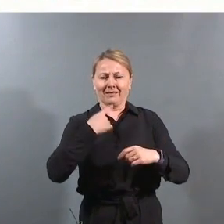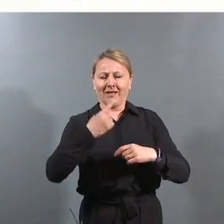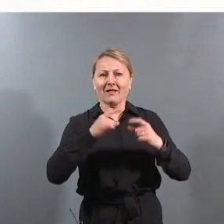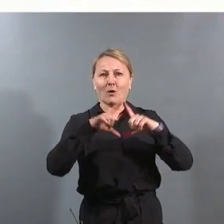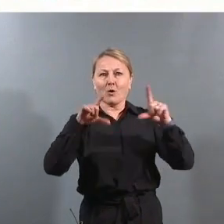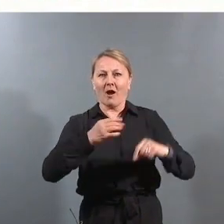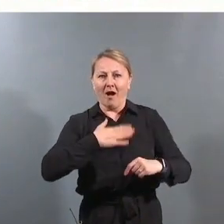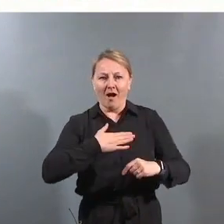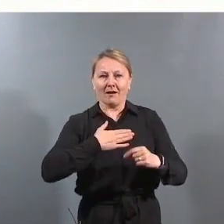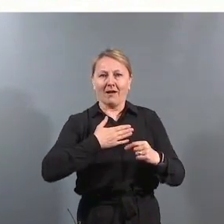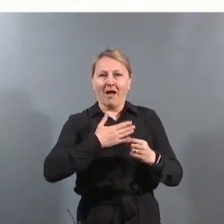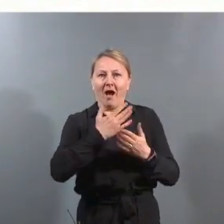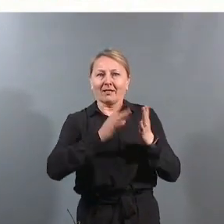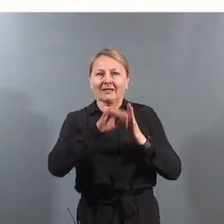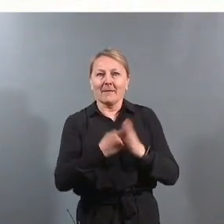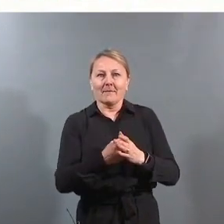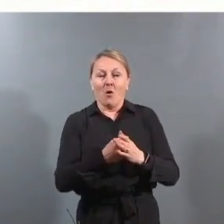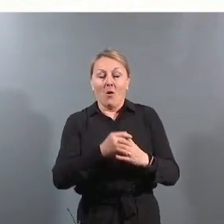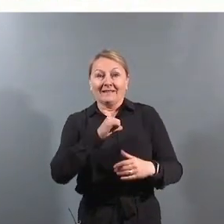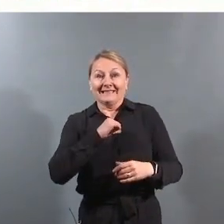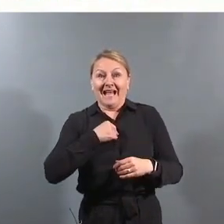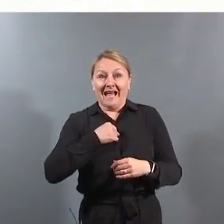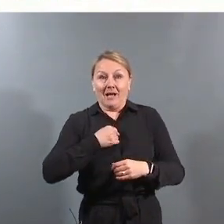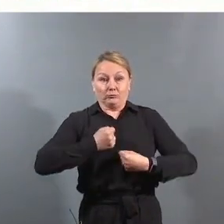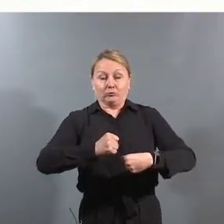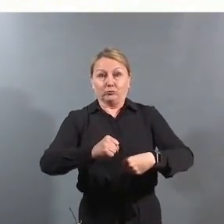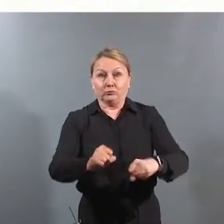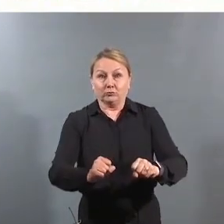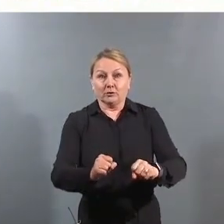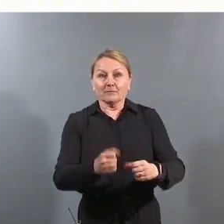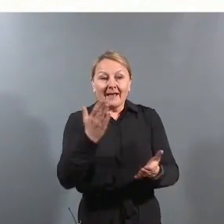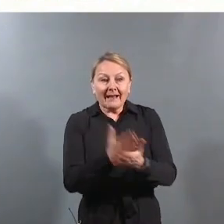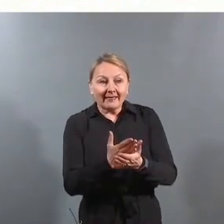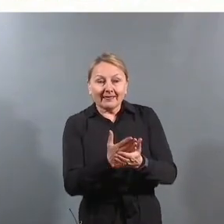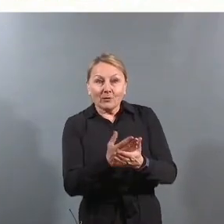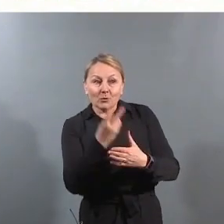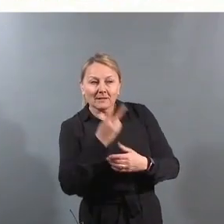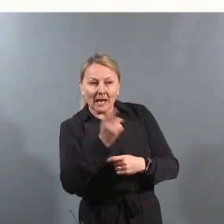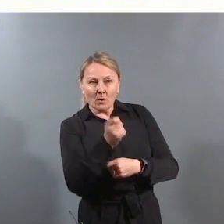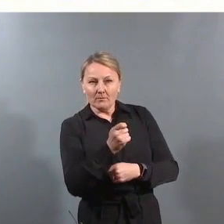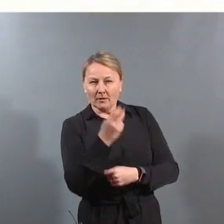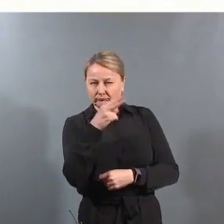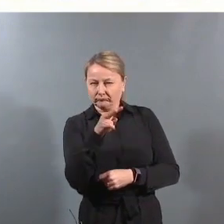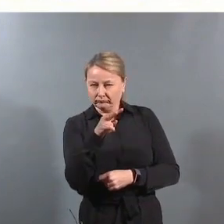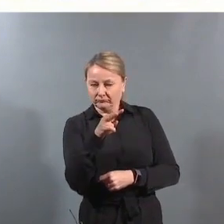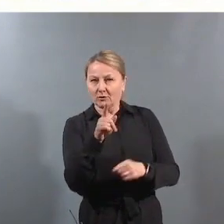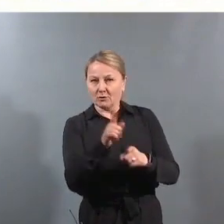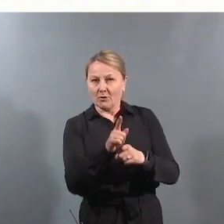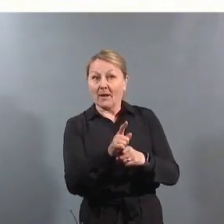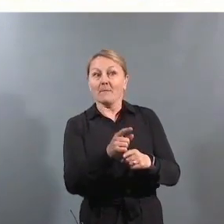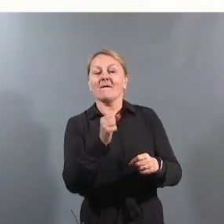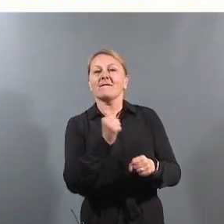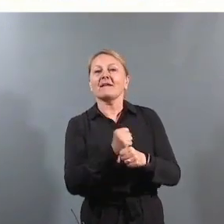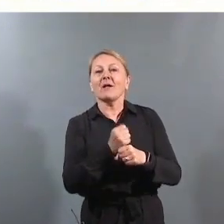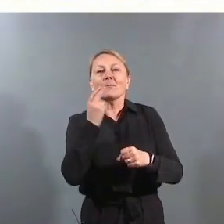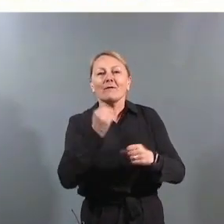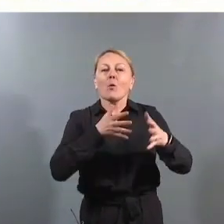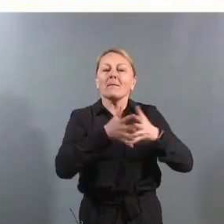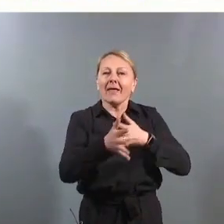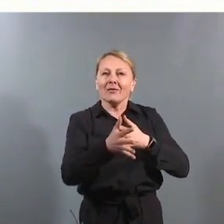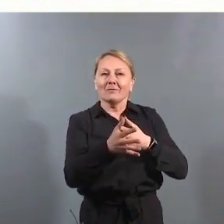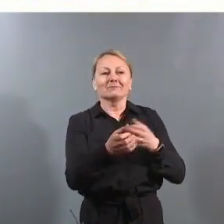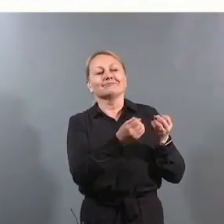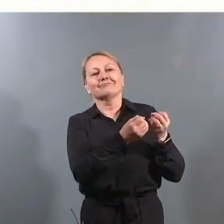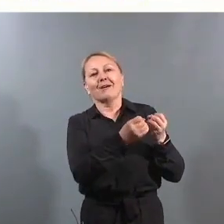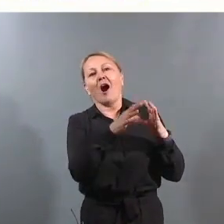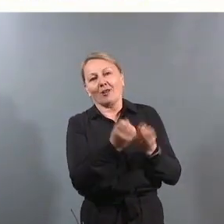Så hvis dere merker at jeg spider veldig opp, så er det som å være i retten når du ser dommerens strenge blikk kommer. Men jeg skal i hvert fall prøve å komme gjennom mesteparten